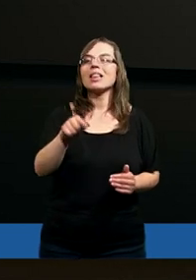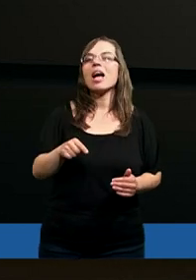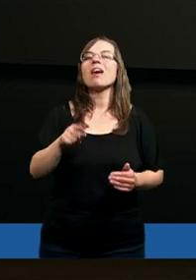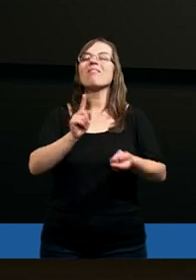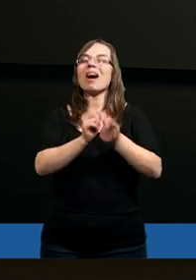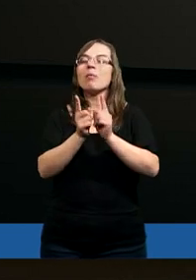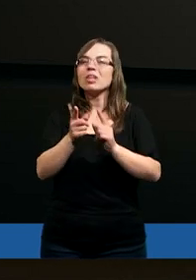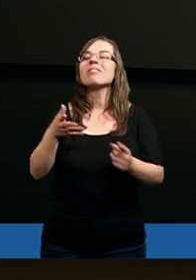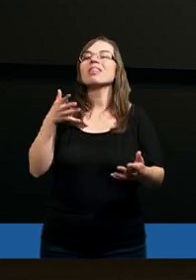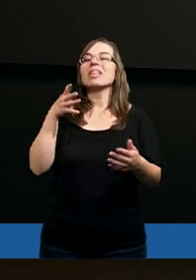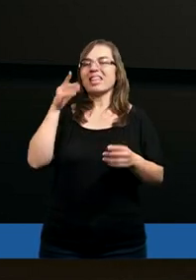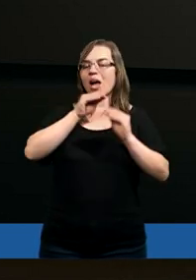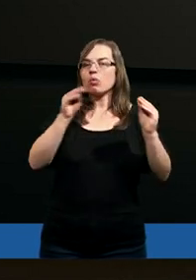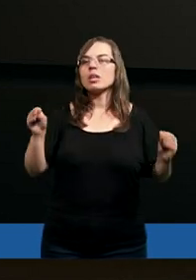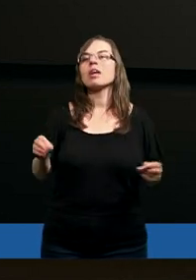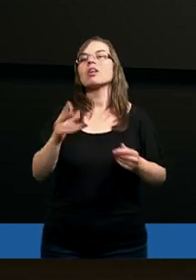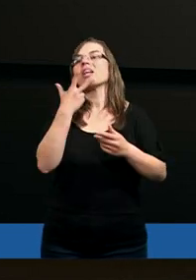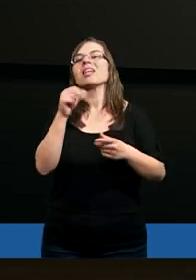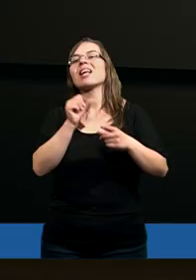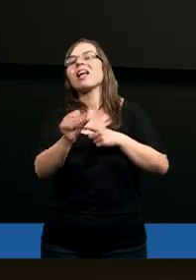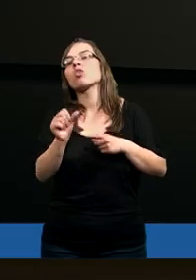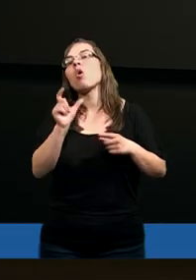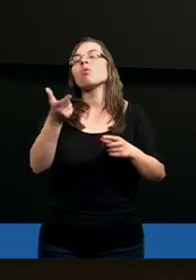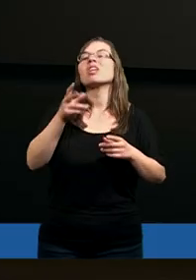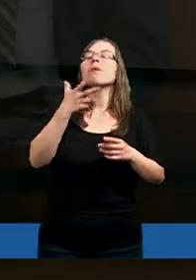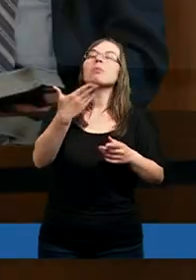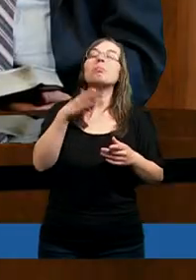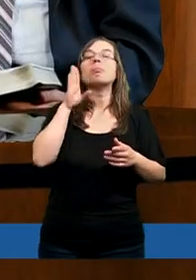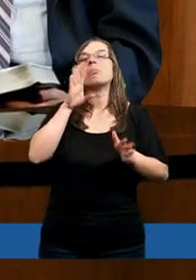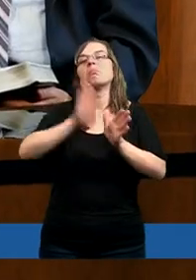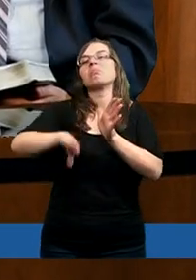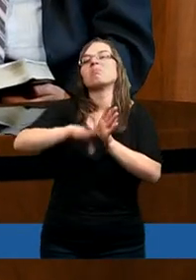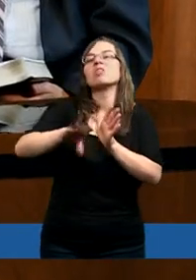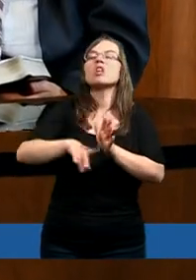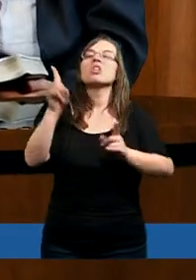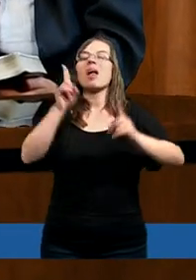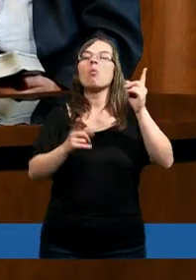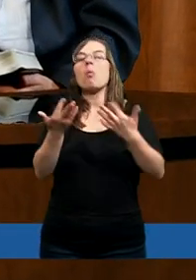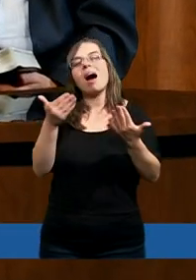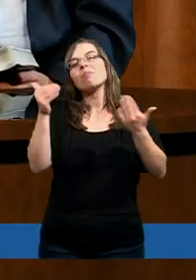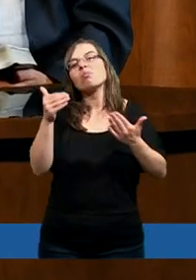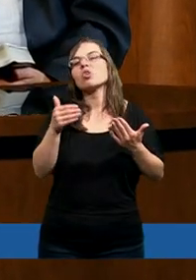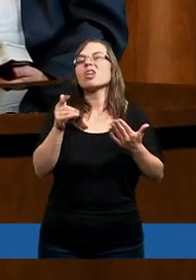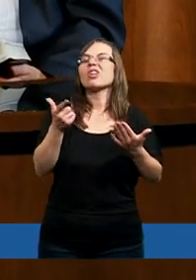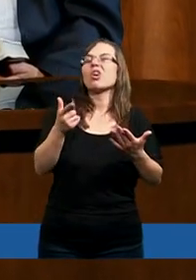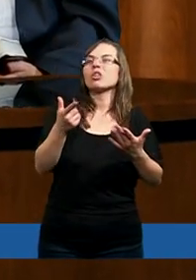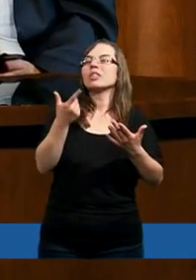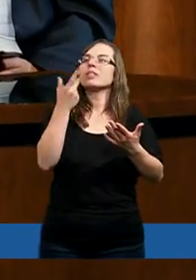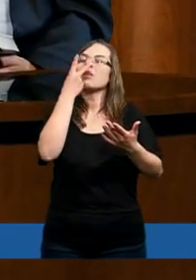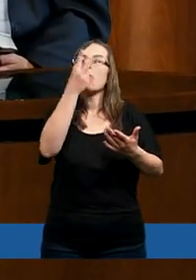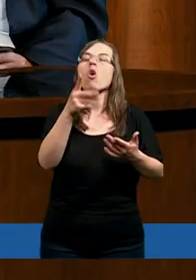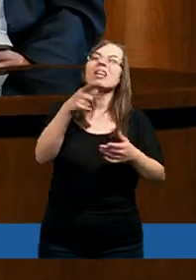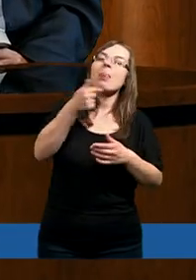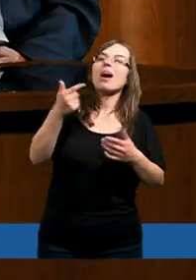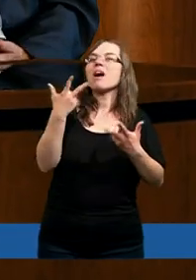zwiedzenia fałszywych nauczycieli, one nie są czymś błahym, nie są czymś takim, co tak łatwo odsunąć na bok mówiąc, nikt nawet na to nie